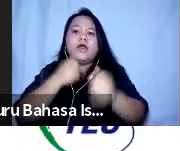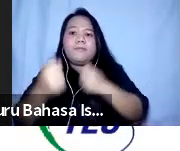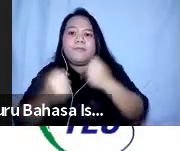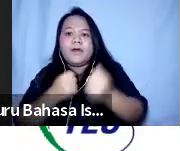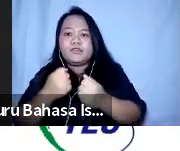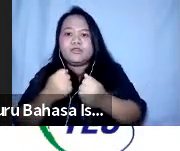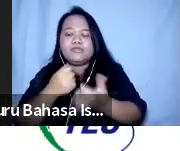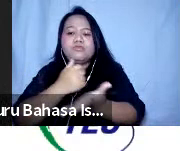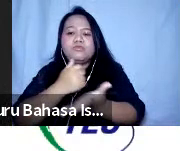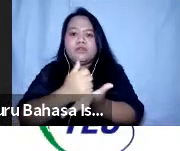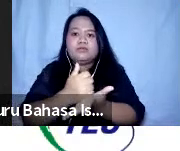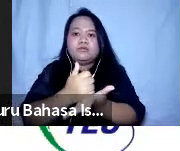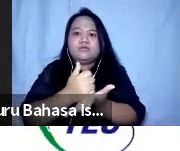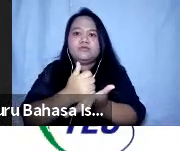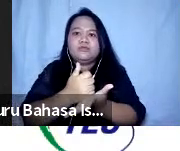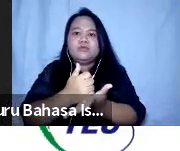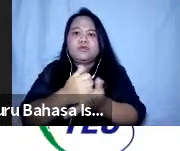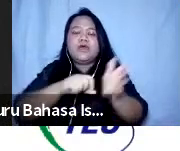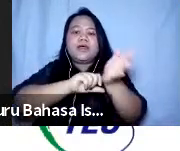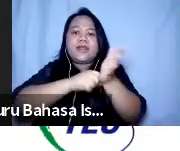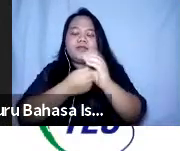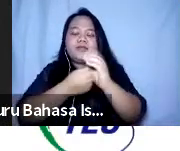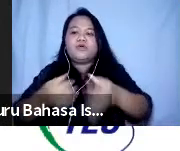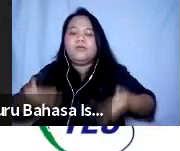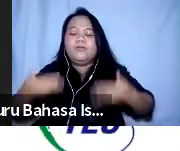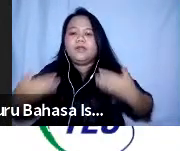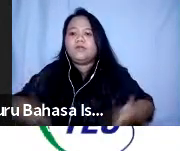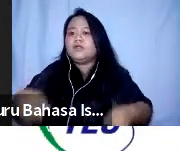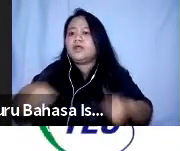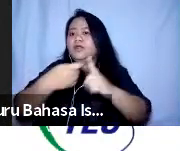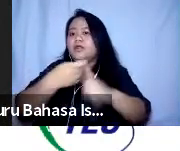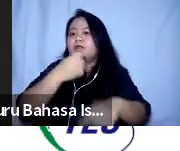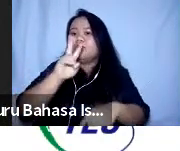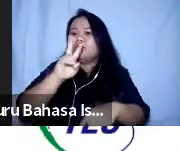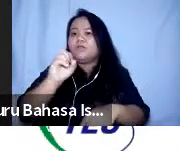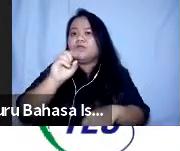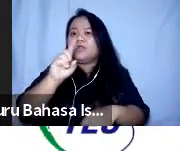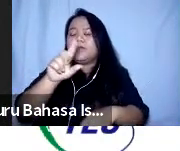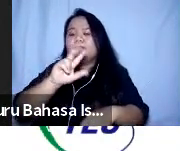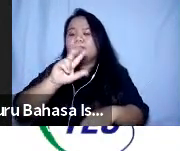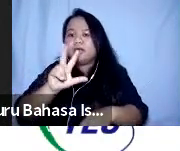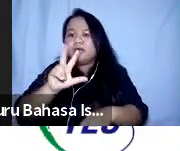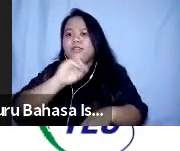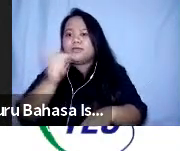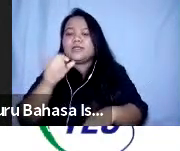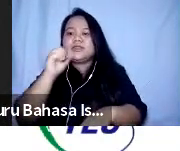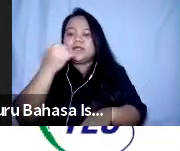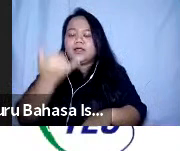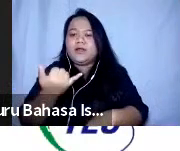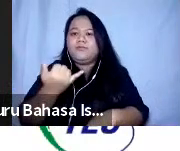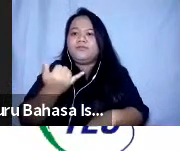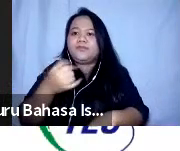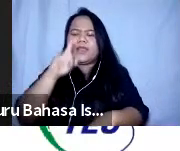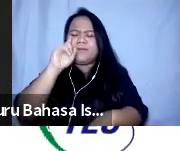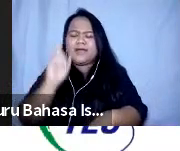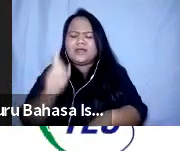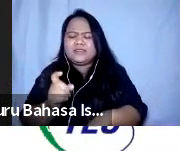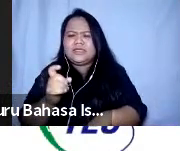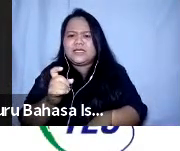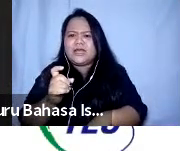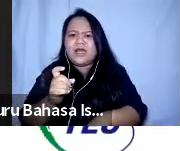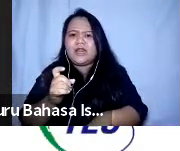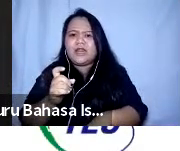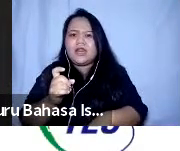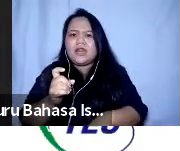respon kemanusiaan bahkan dari tahun 2018 sampai sekarang tentunya kami pastikan juga kondisinya